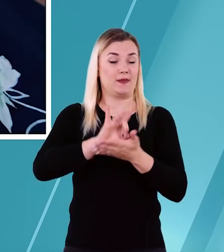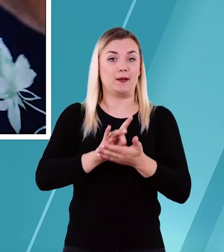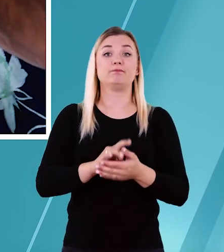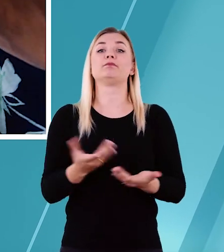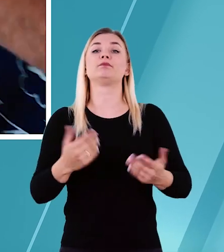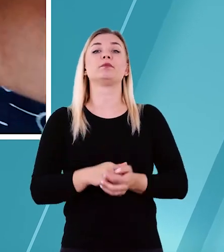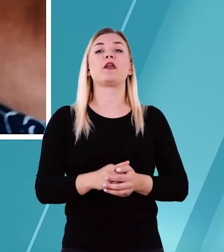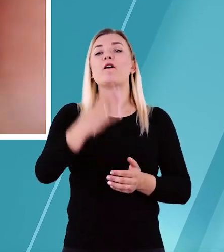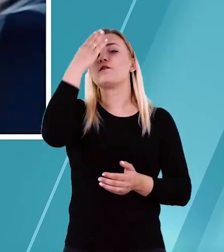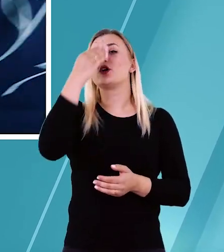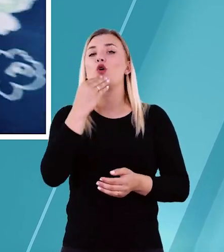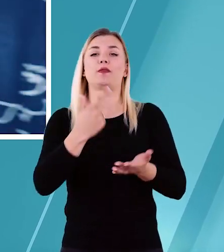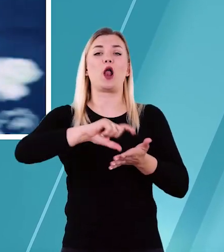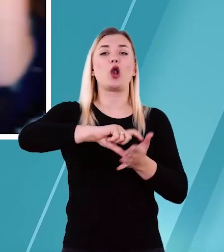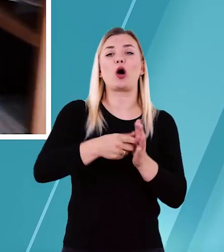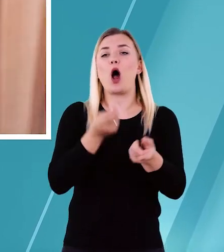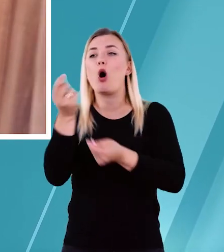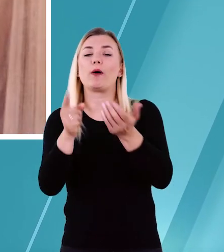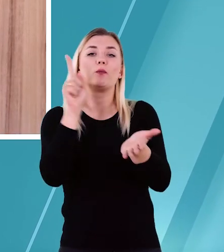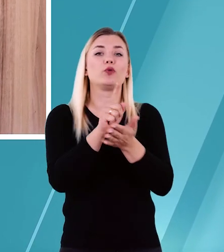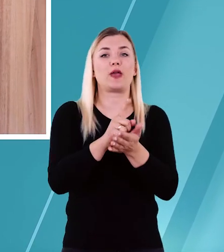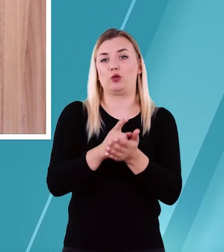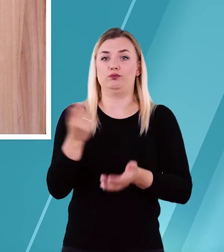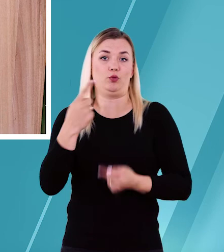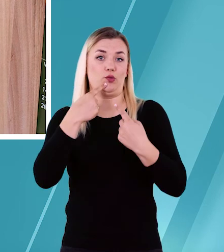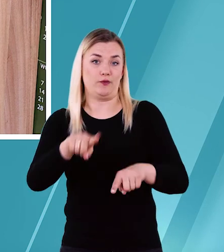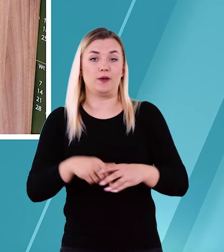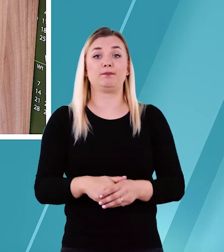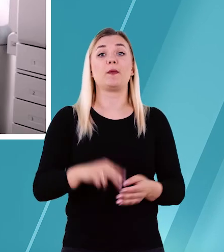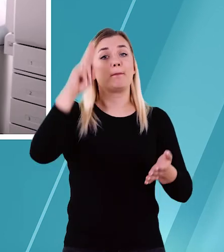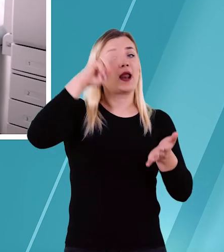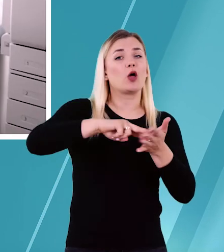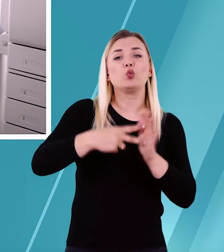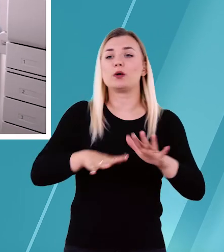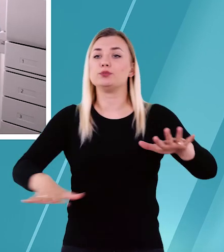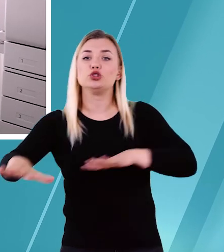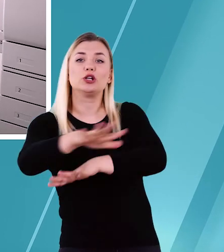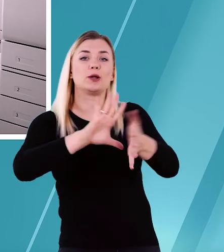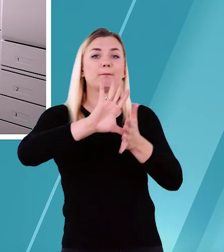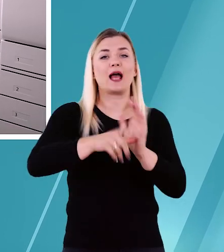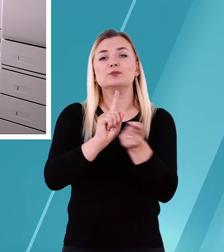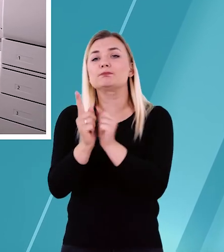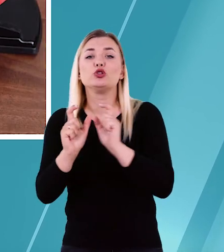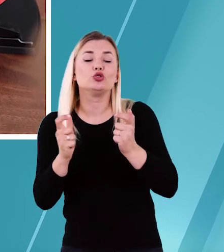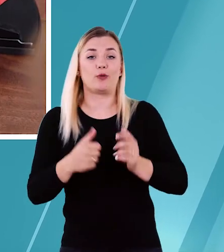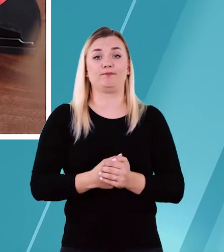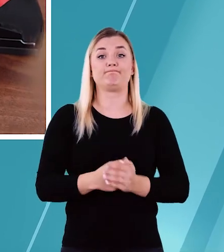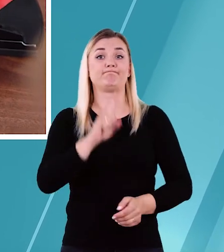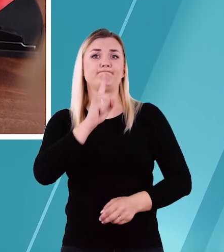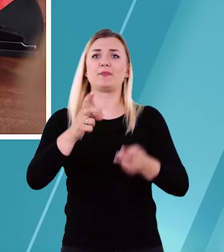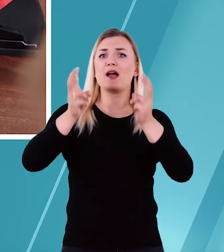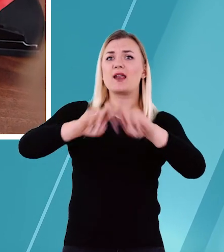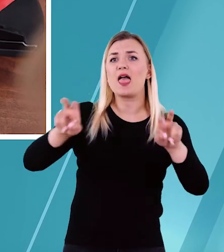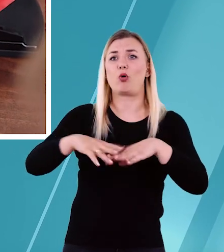ustala wysokość lokalnych opłat i podatków, planuje przestrzeń w mieście, zleca